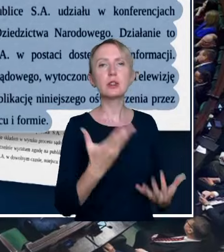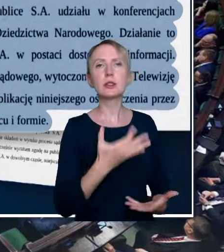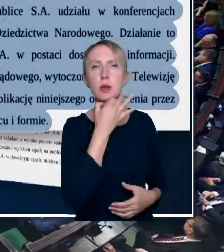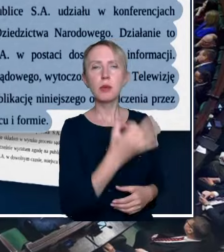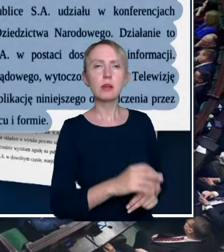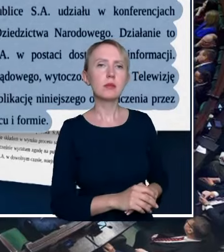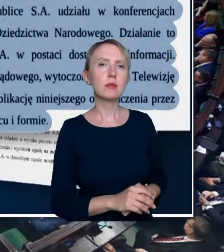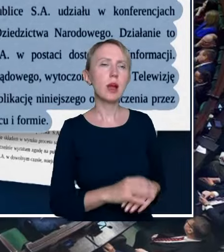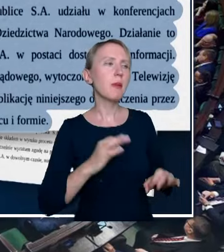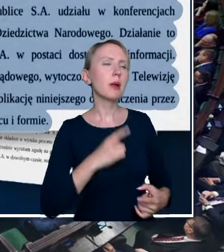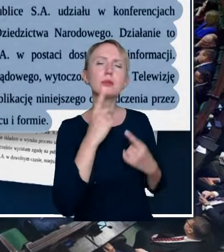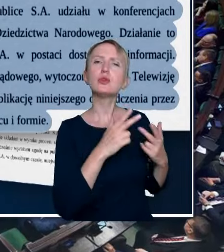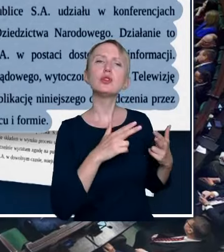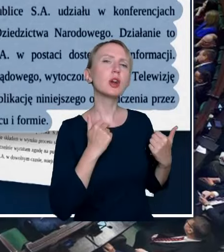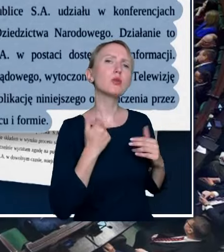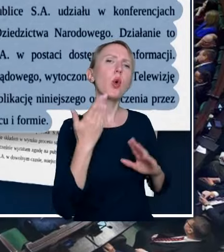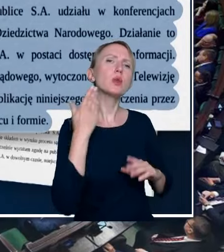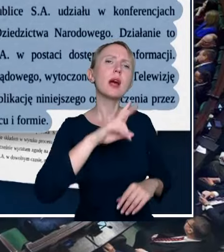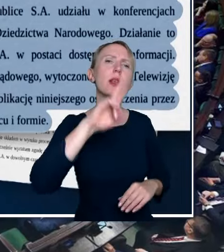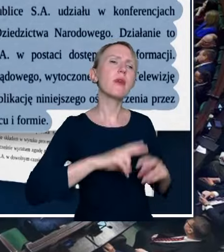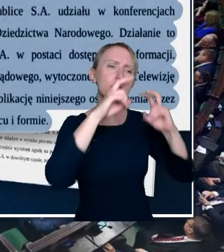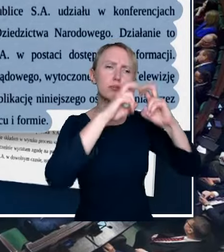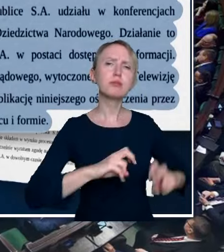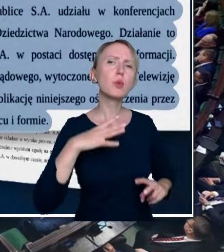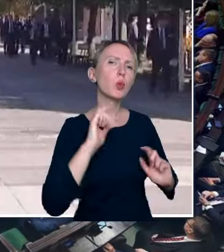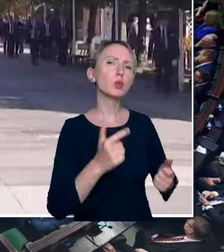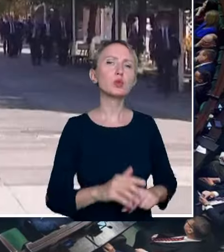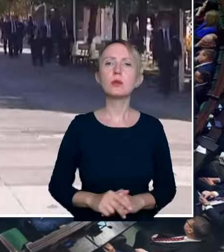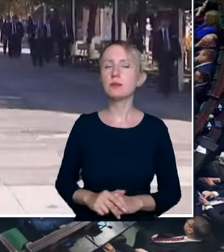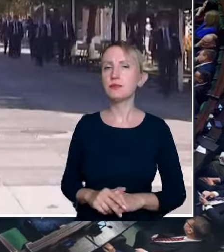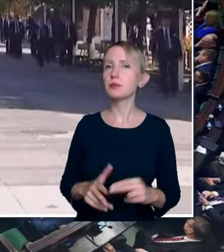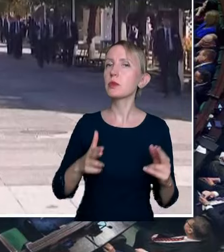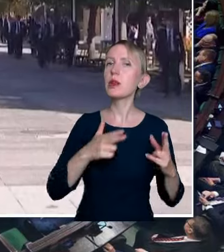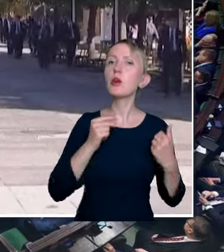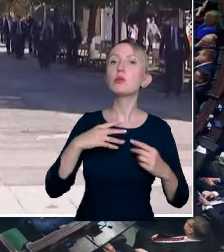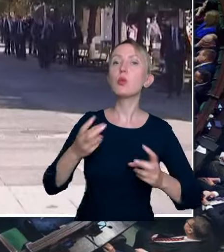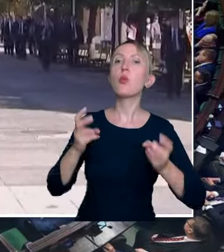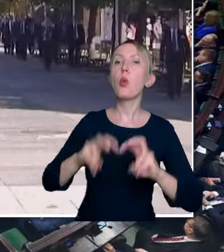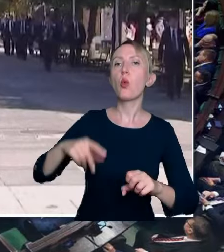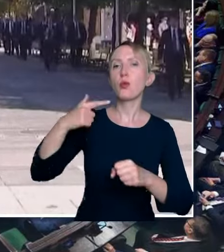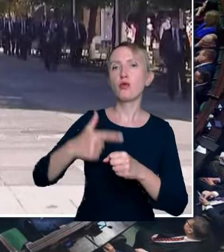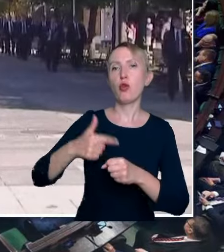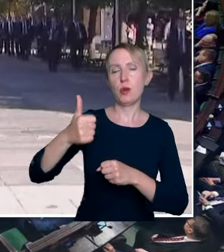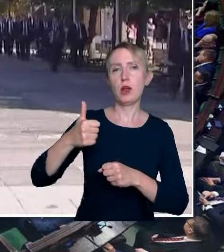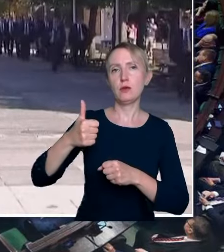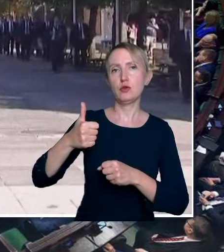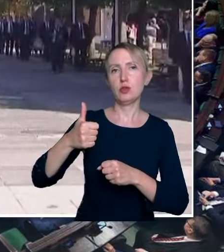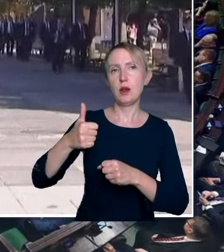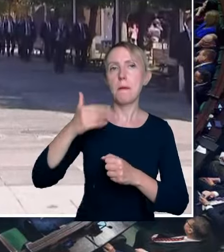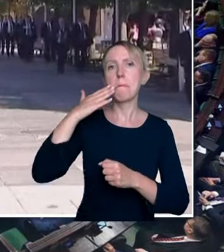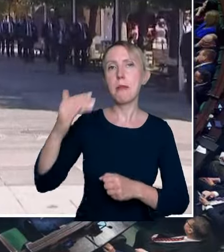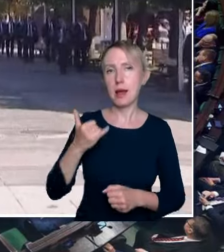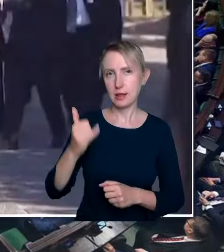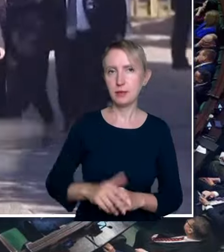Czym pana zdaniem ta komisja się przez ostatnie dwa miesiące zajmowała? Panie redaktorze, ta komisja została powołana 21 maja.